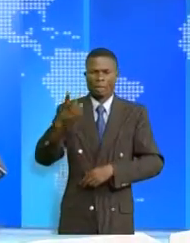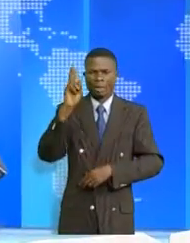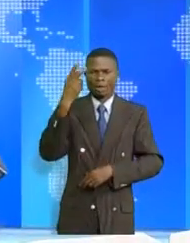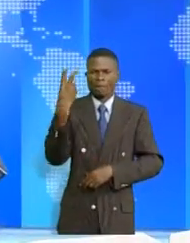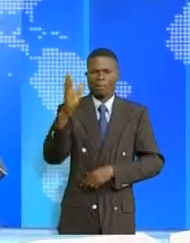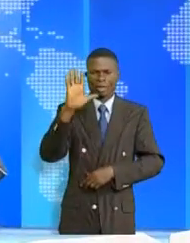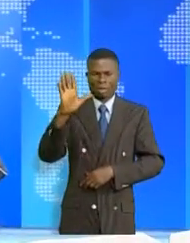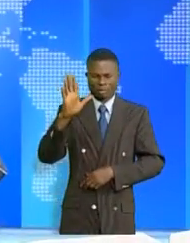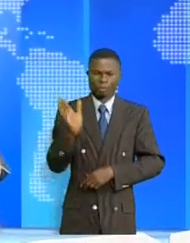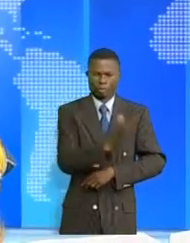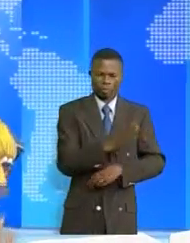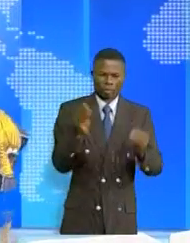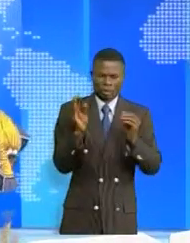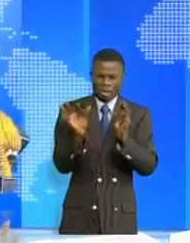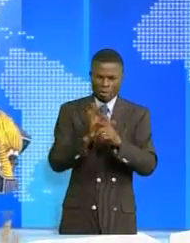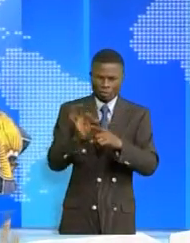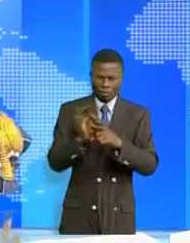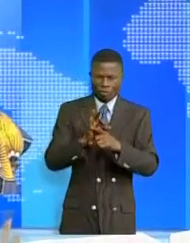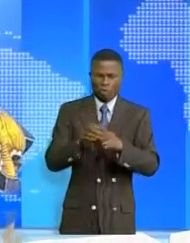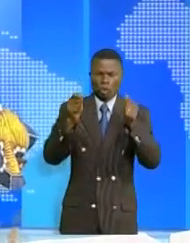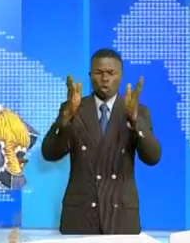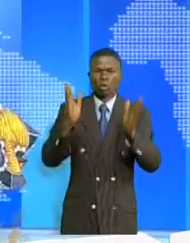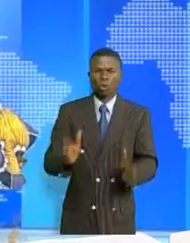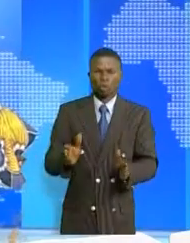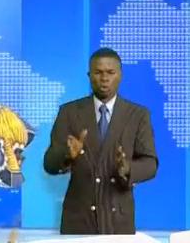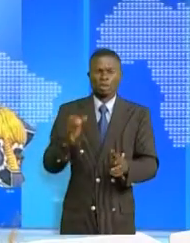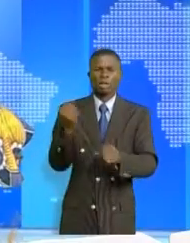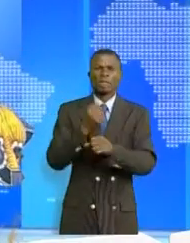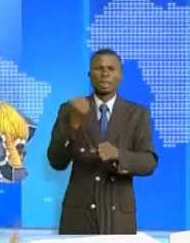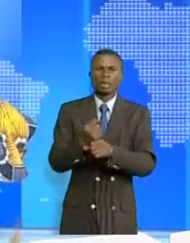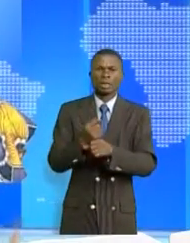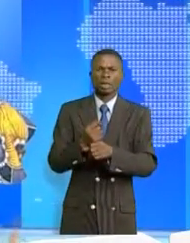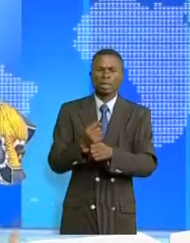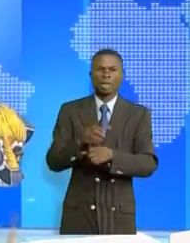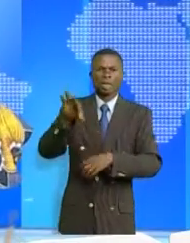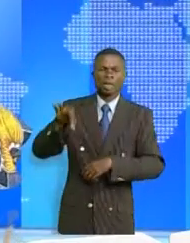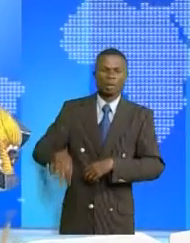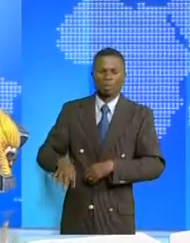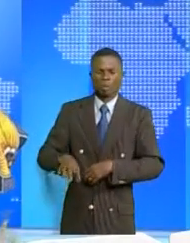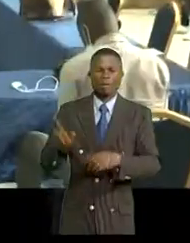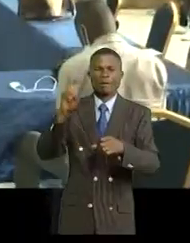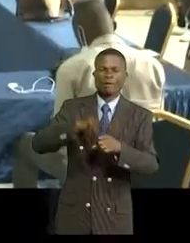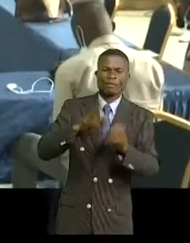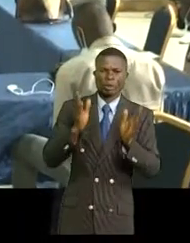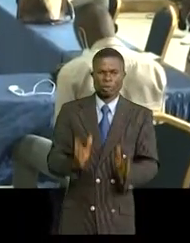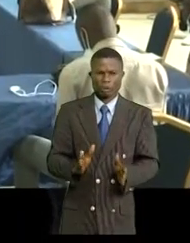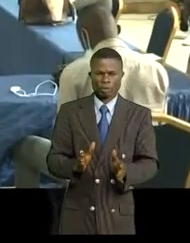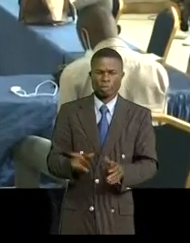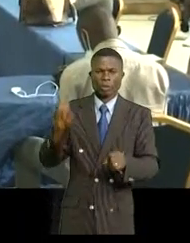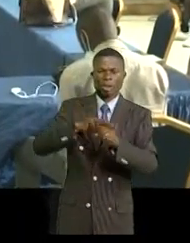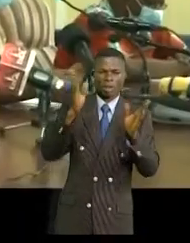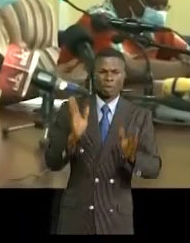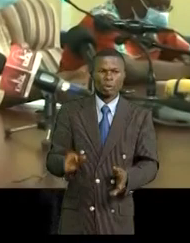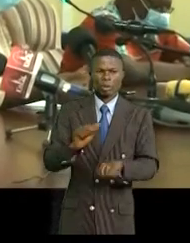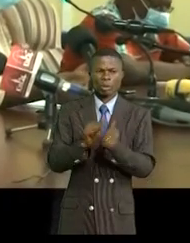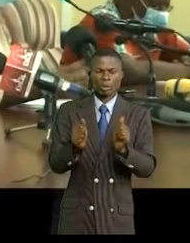Et puis cette session de formation à l'intention des journalistes sur le fonctionnement des fonds au profit des victimes. Toutes les victimes de l